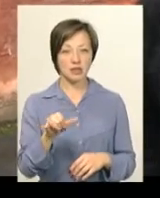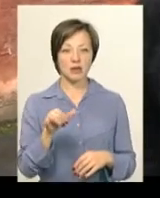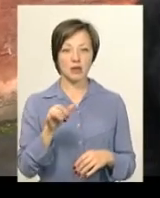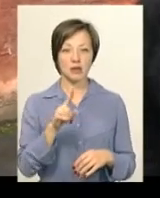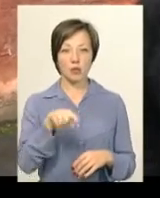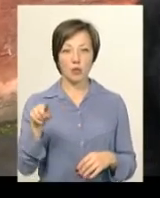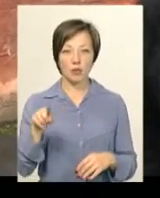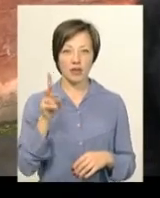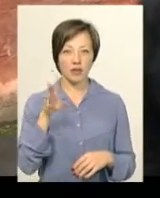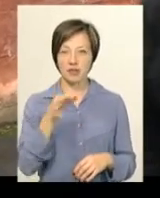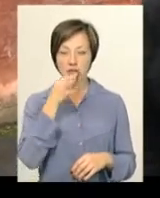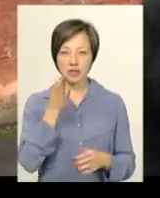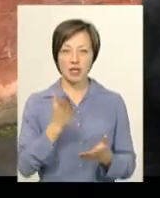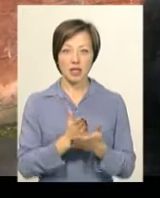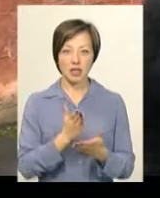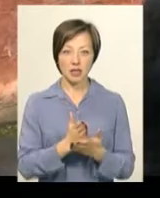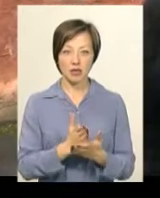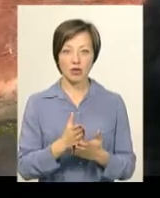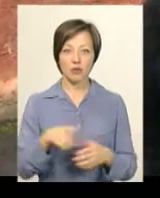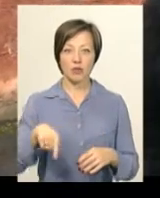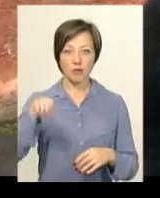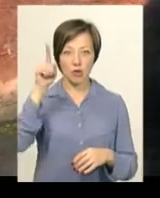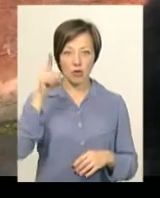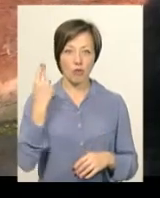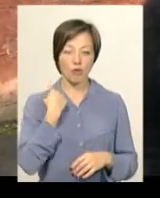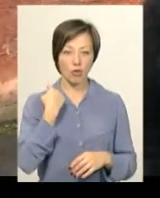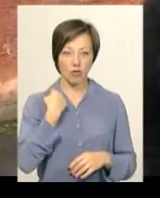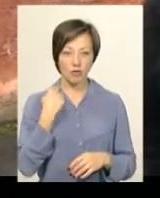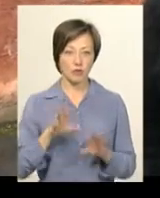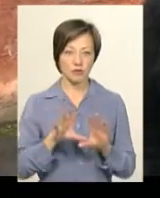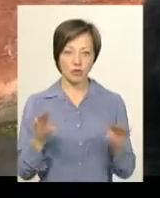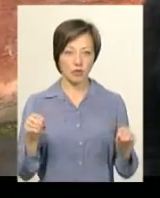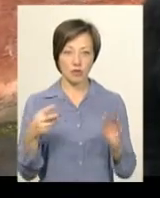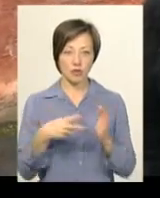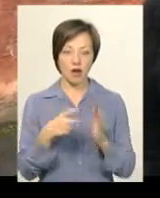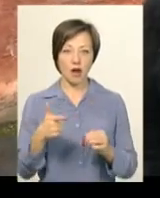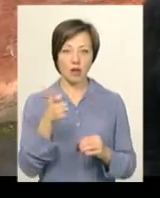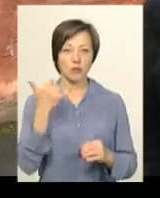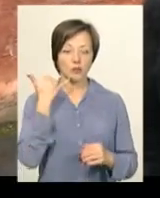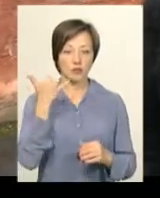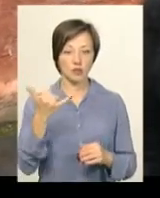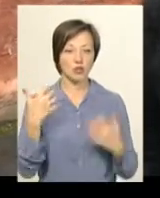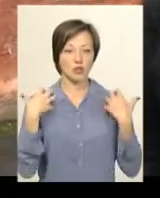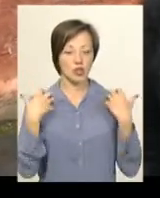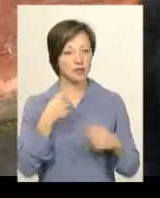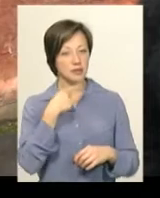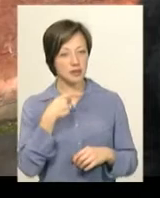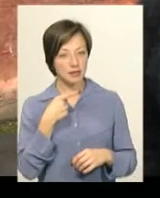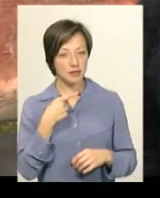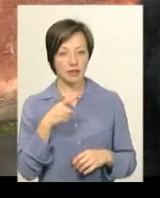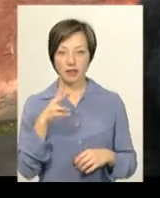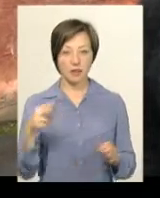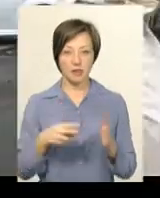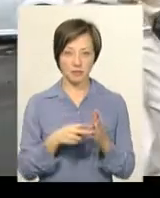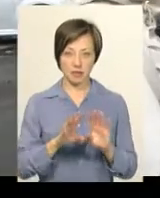квартири, я не буду називати, є по вашому стояку борг. Все, і не підключили газ, позвонили начальнику, сказав начальник не